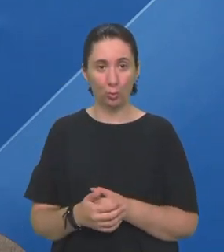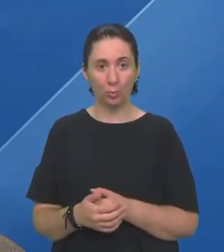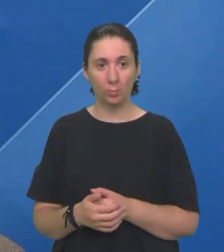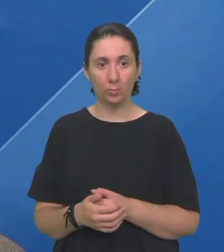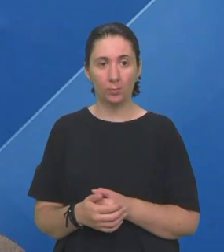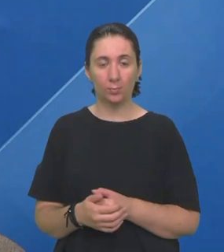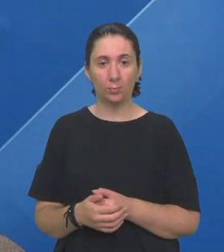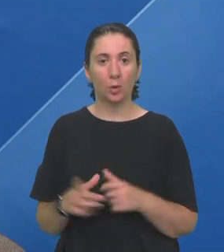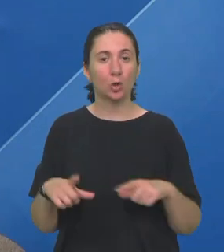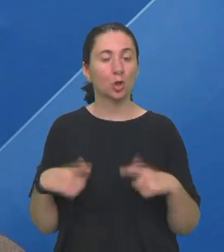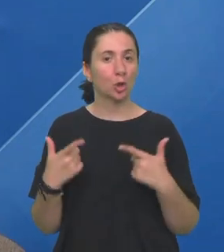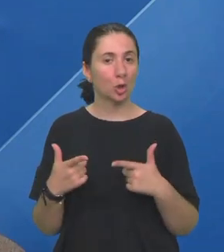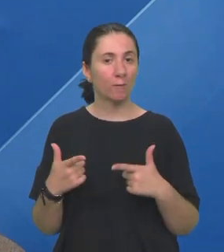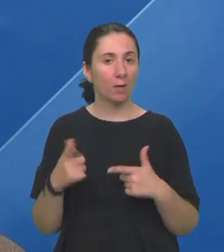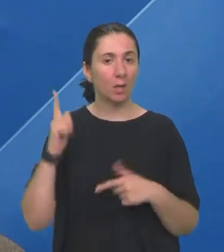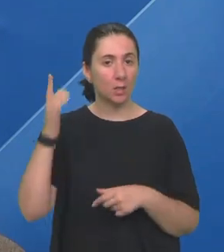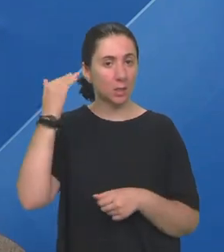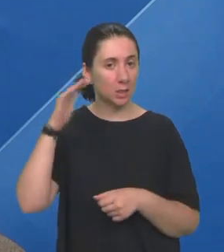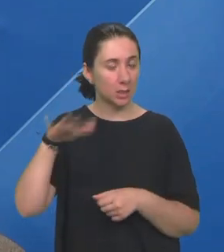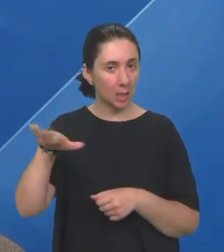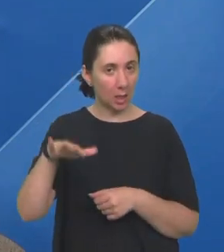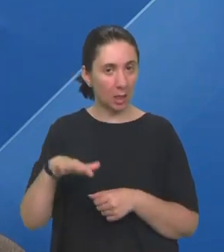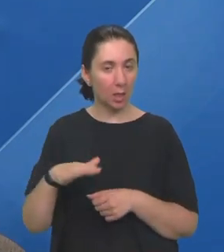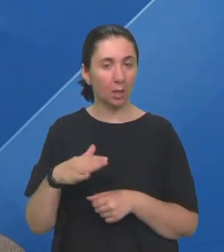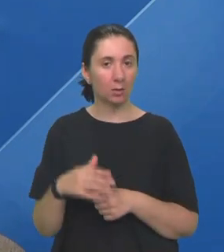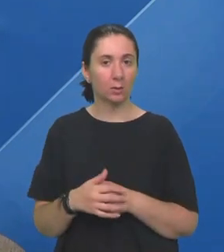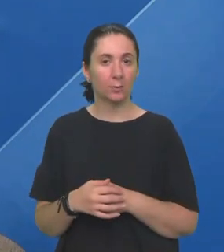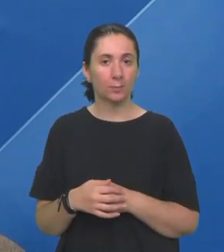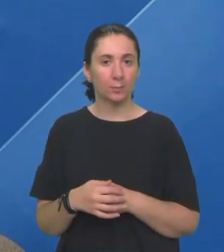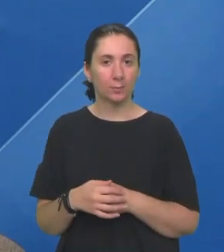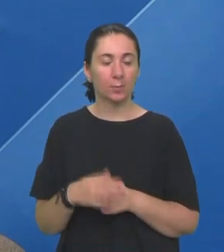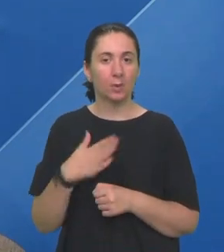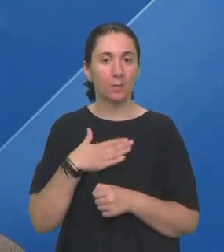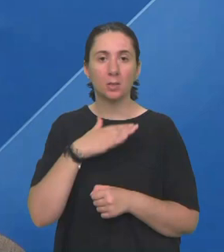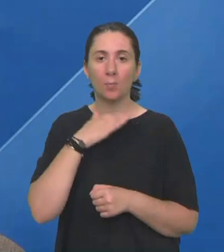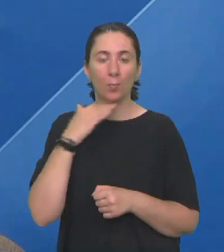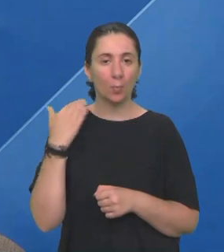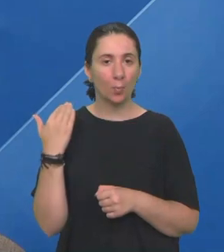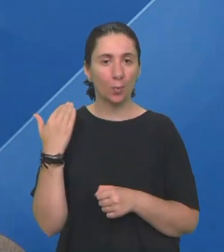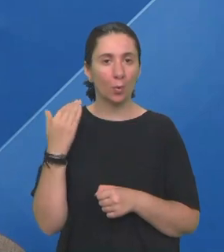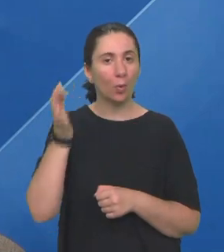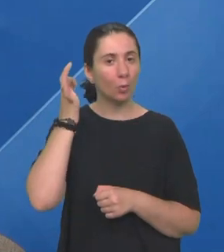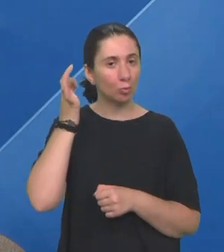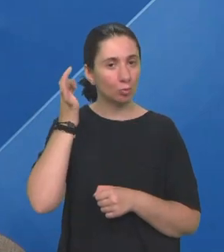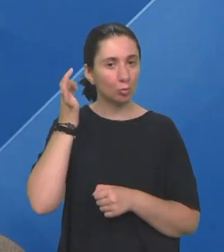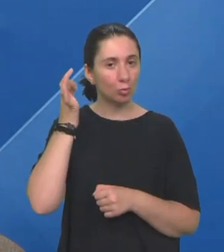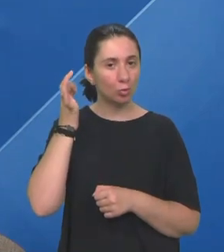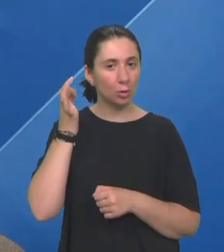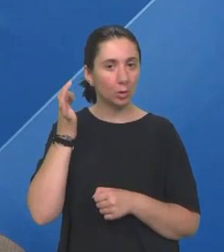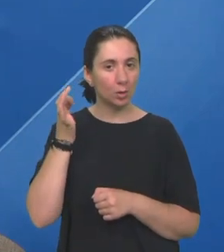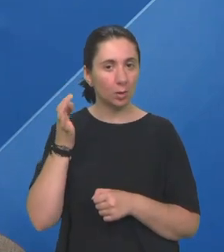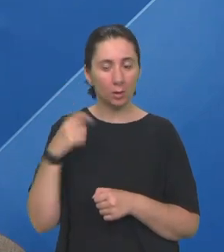Živjela sam na selu Imala sam puno čujućih i